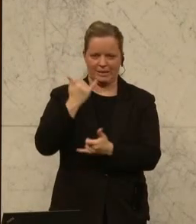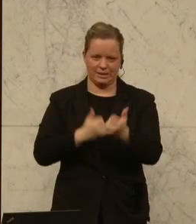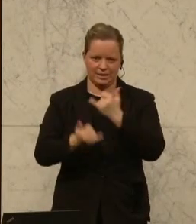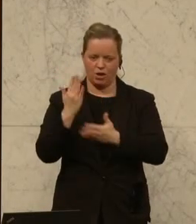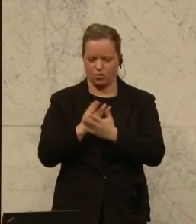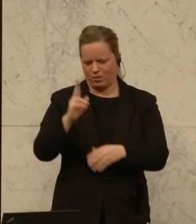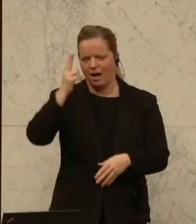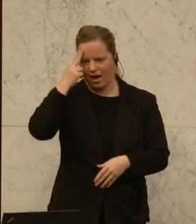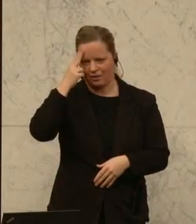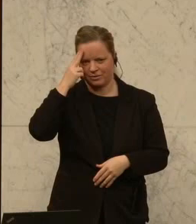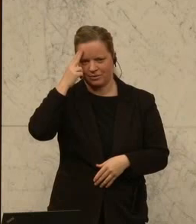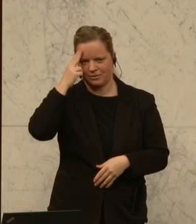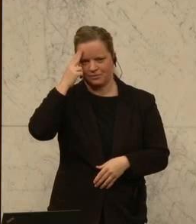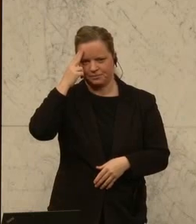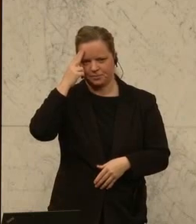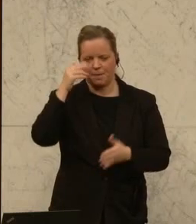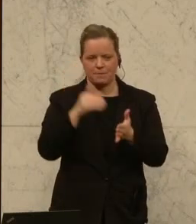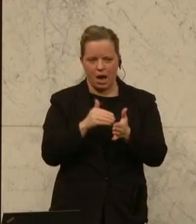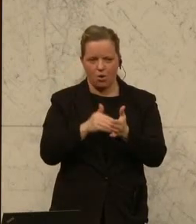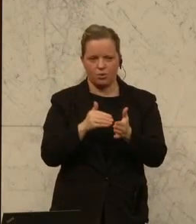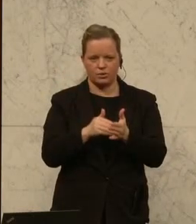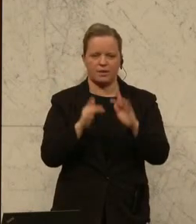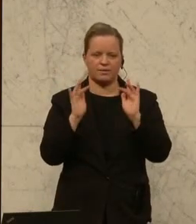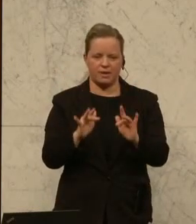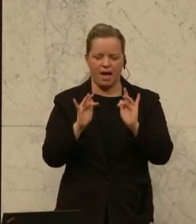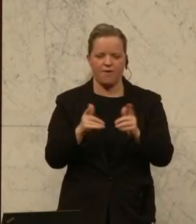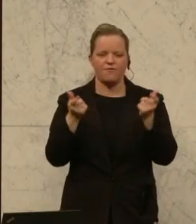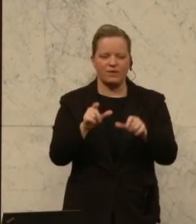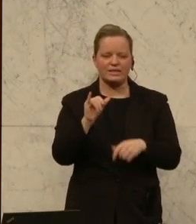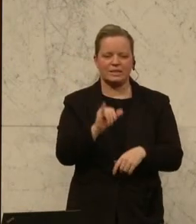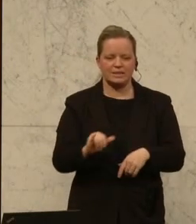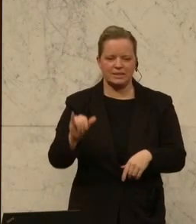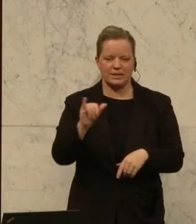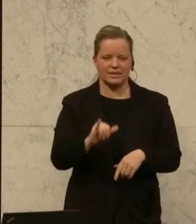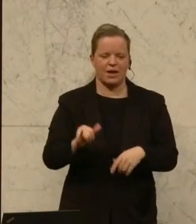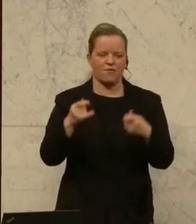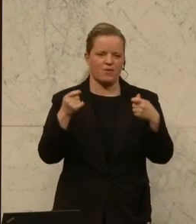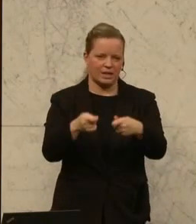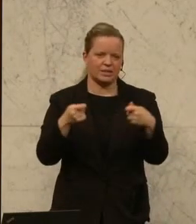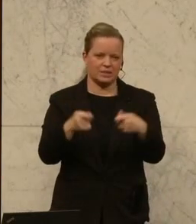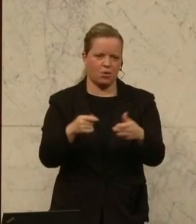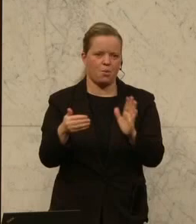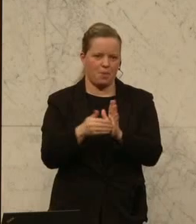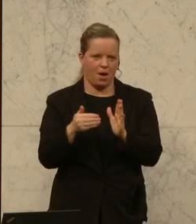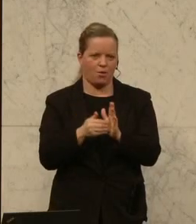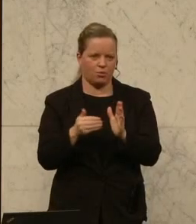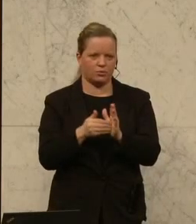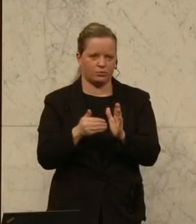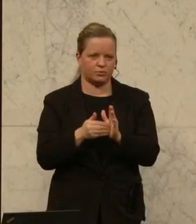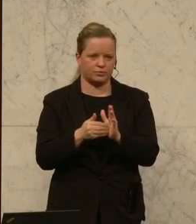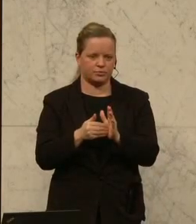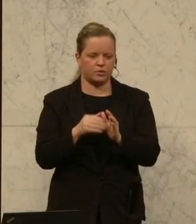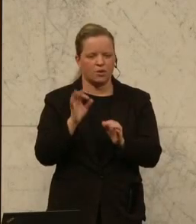erkannt, dass wir wieder eine günstige Fixzinsfinanzierung brauchen für